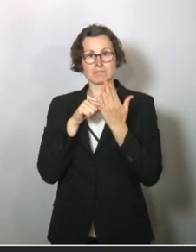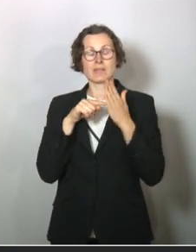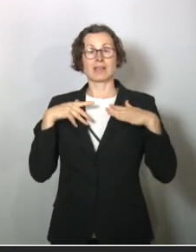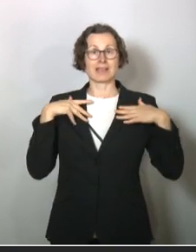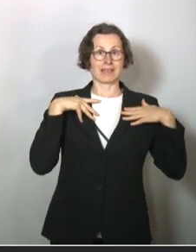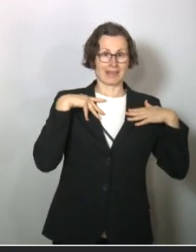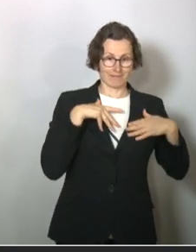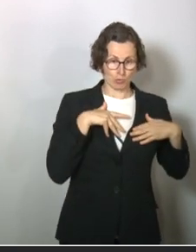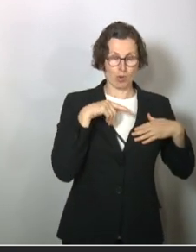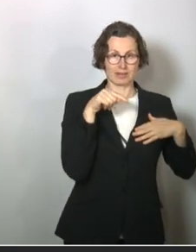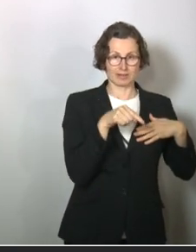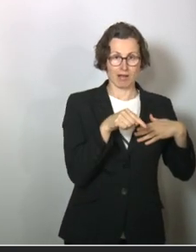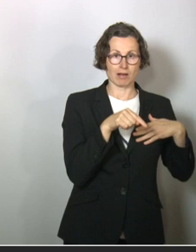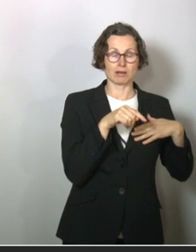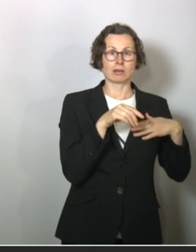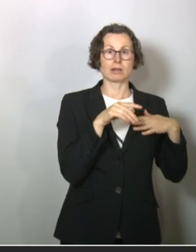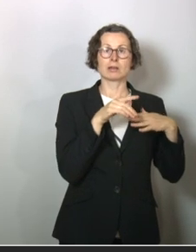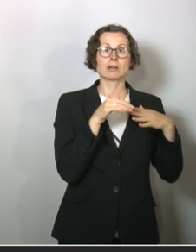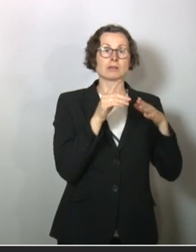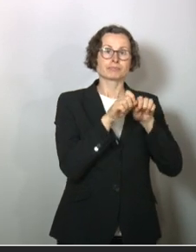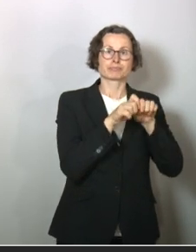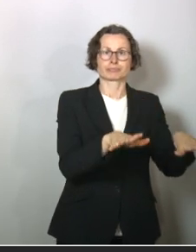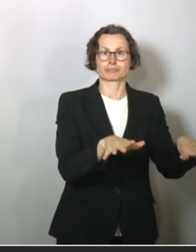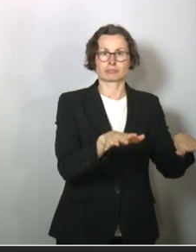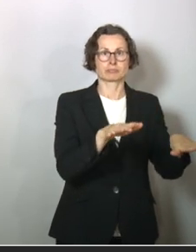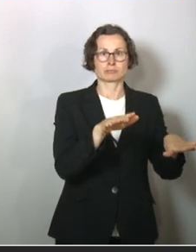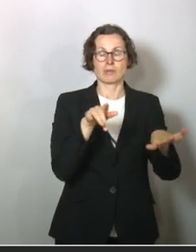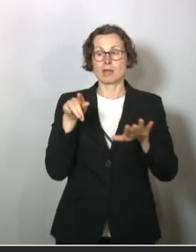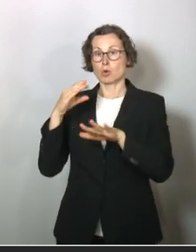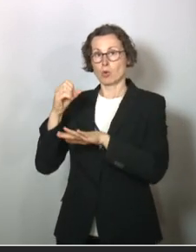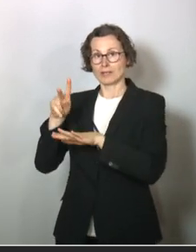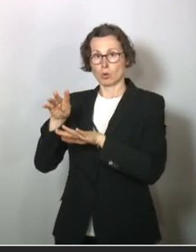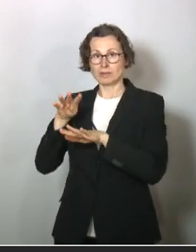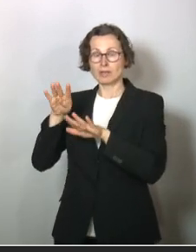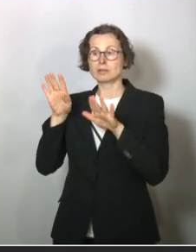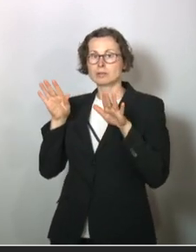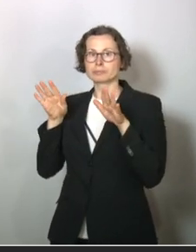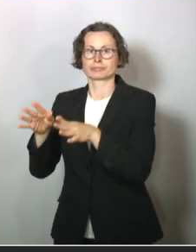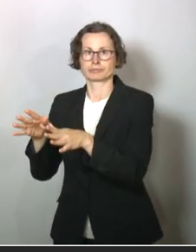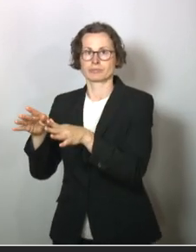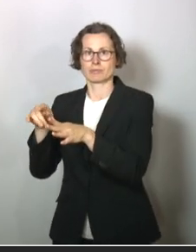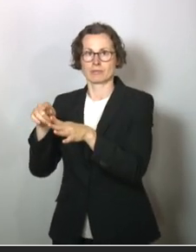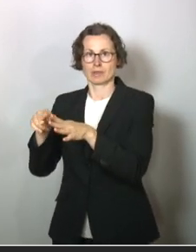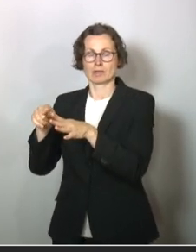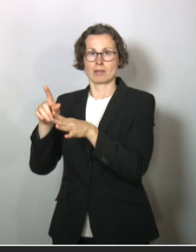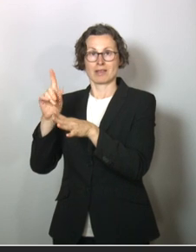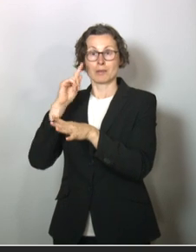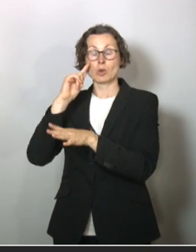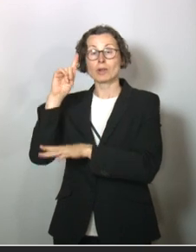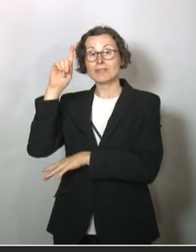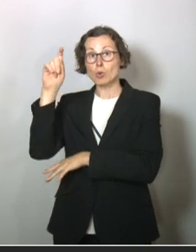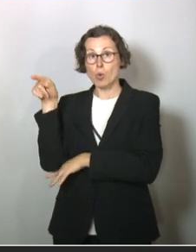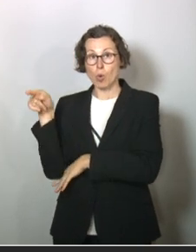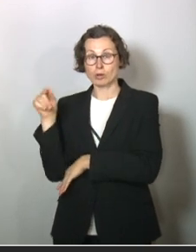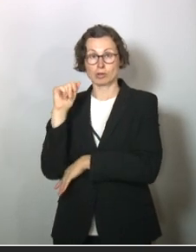Influenza wesentlich weniger konzentriert ist als Covid-19. Und Virologen und Epidemiologen schätzen,